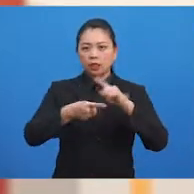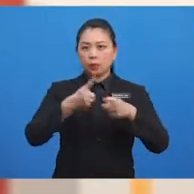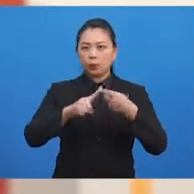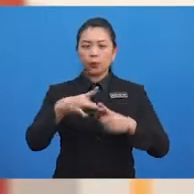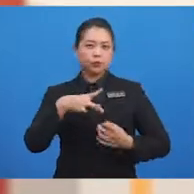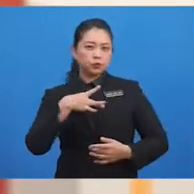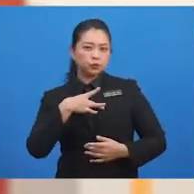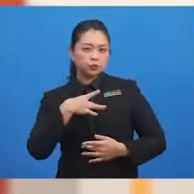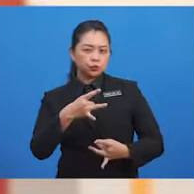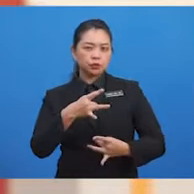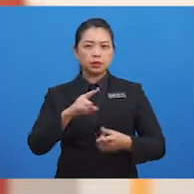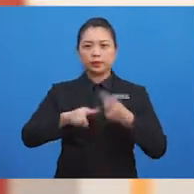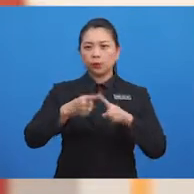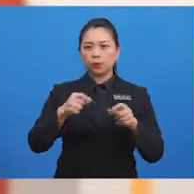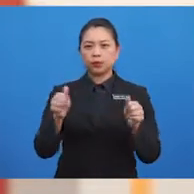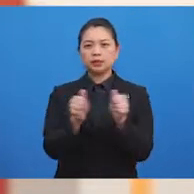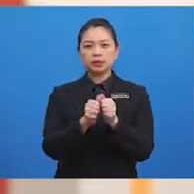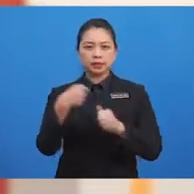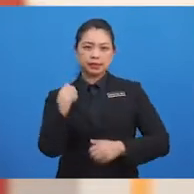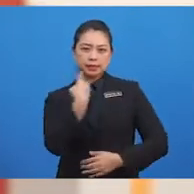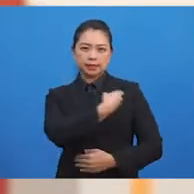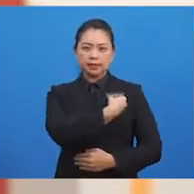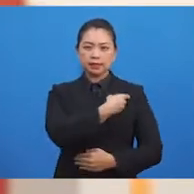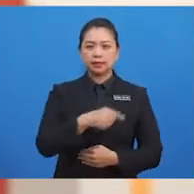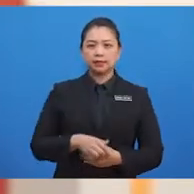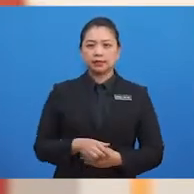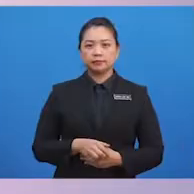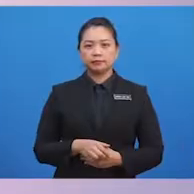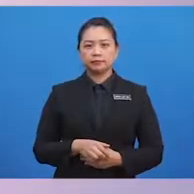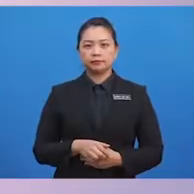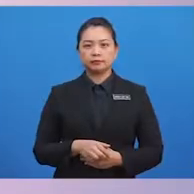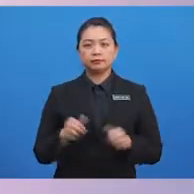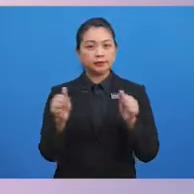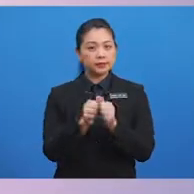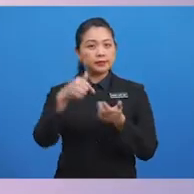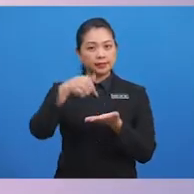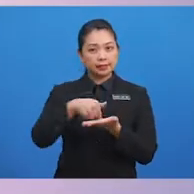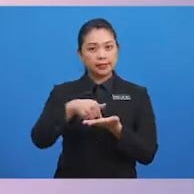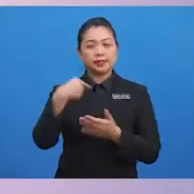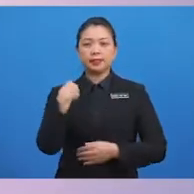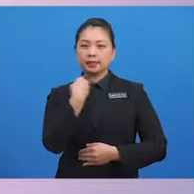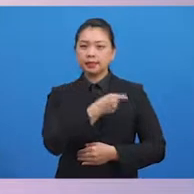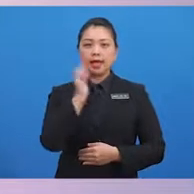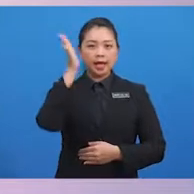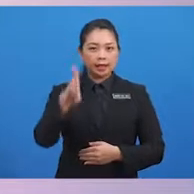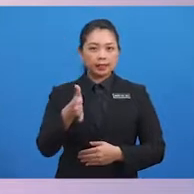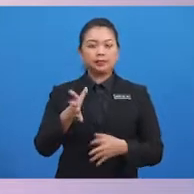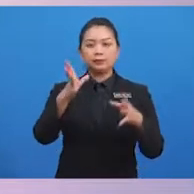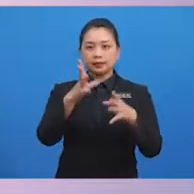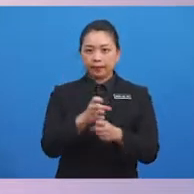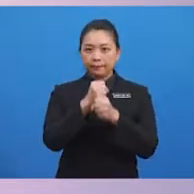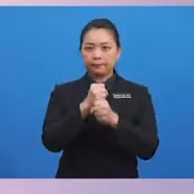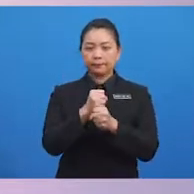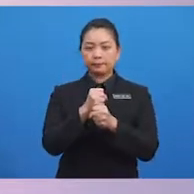suka berkawan dengan kita. Dengan ini, Kita akan mendapat